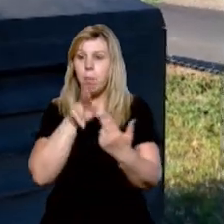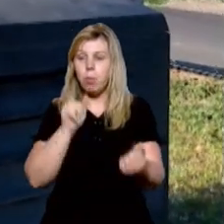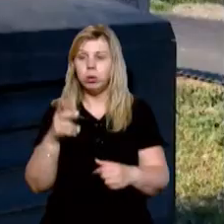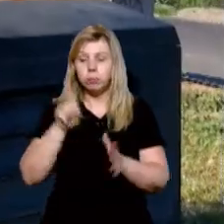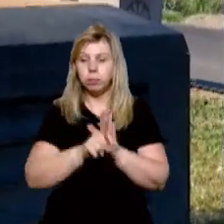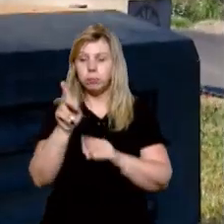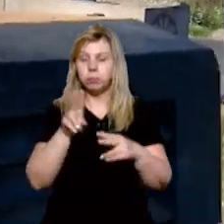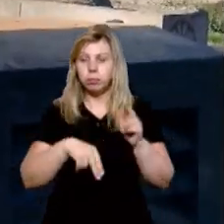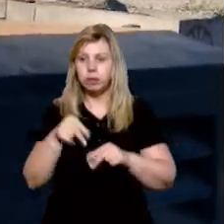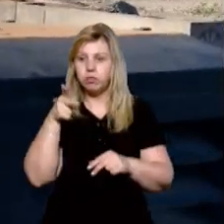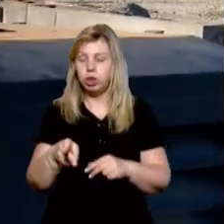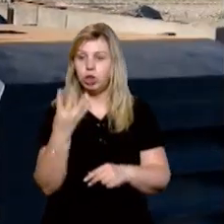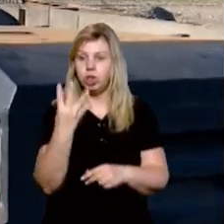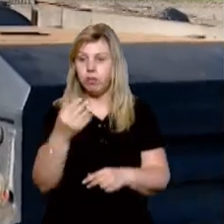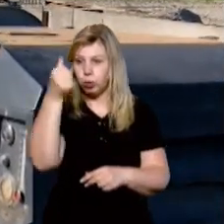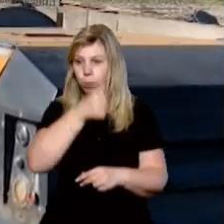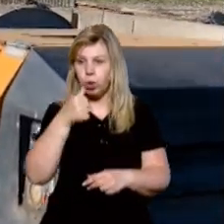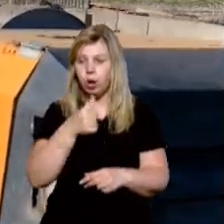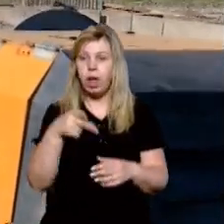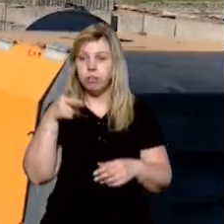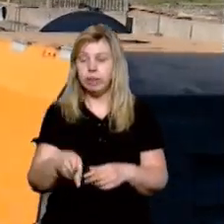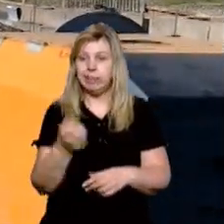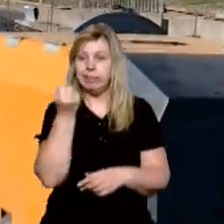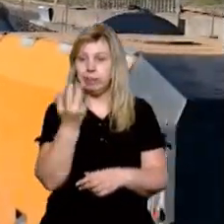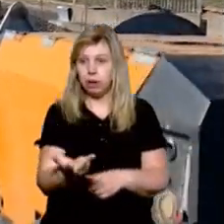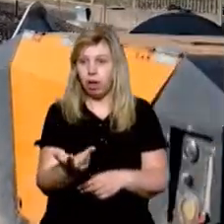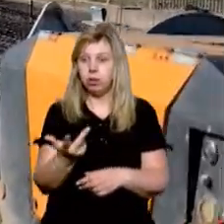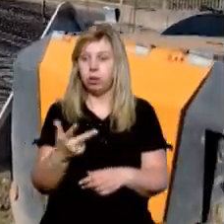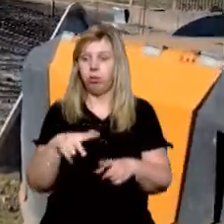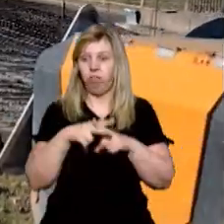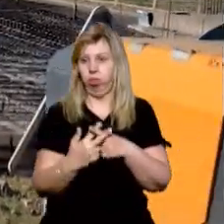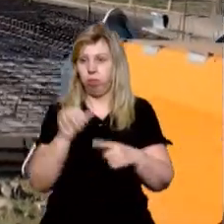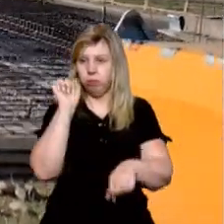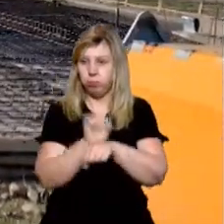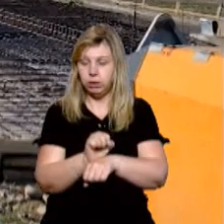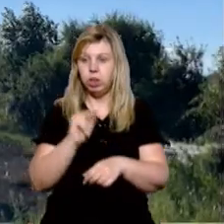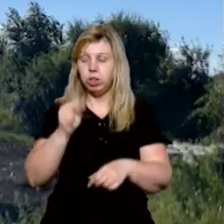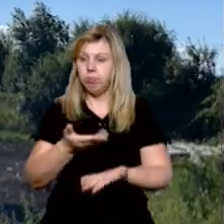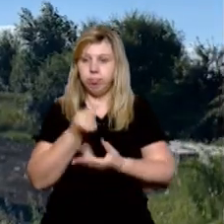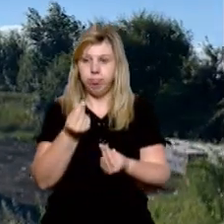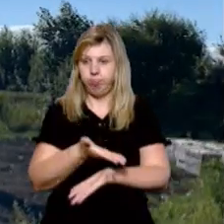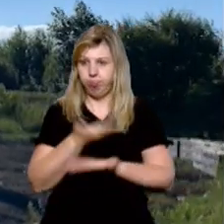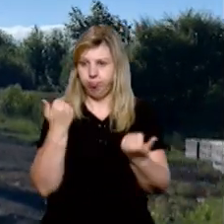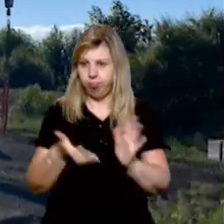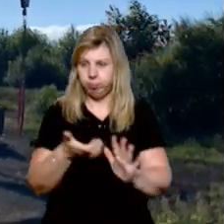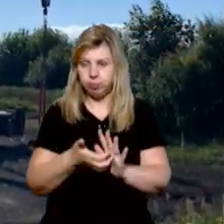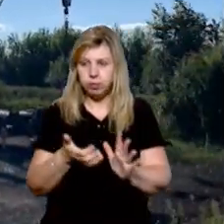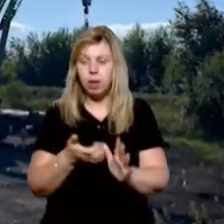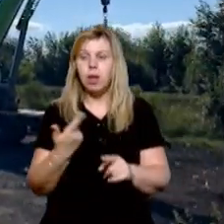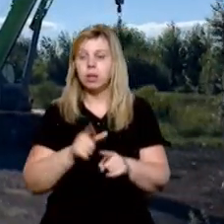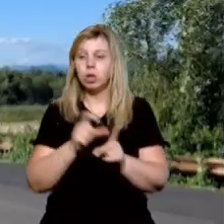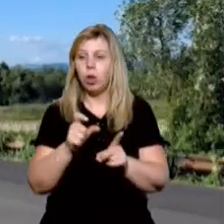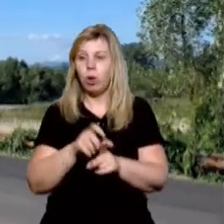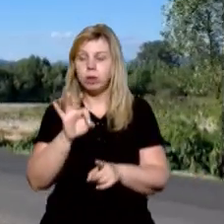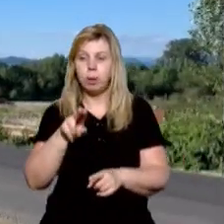почали будувати в 2004 році, а в 2013 призупинили роботу через відсутність фінансування. За